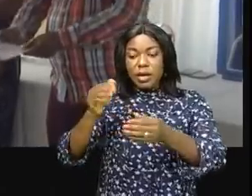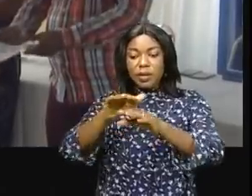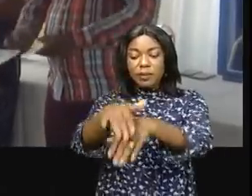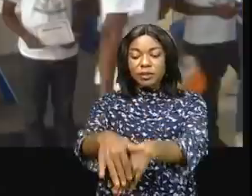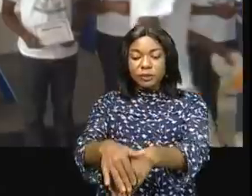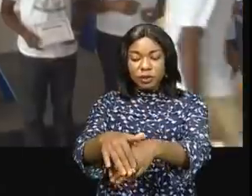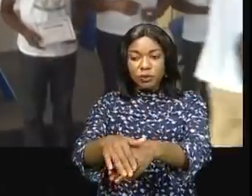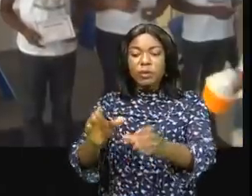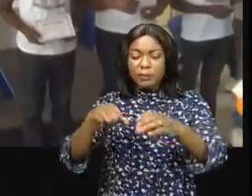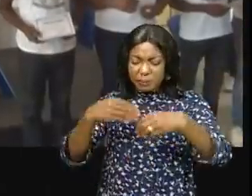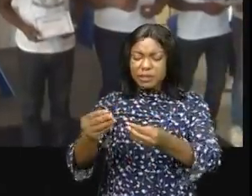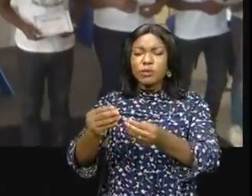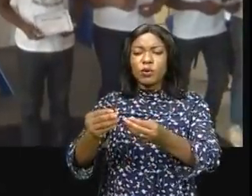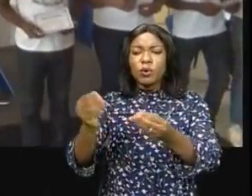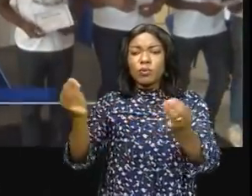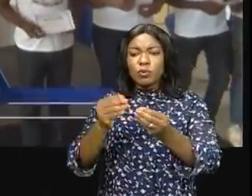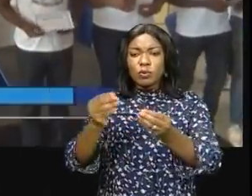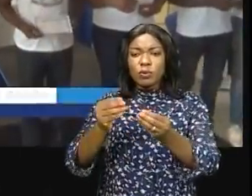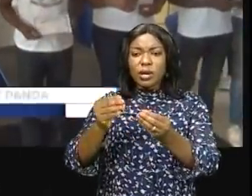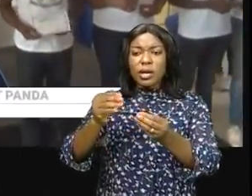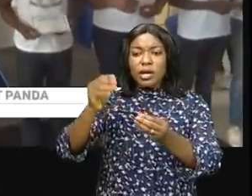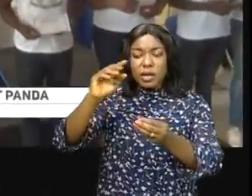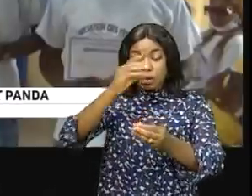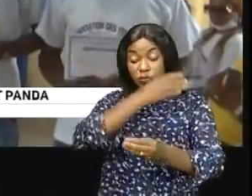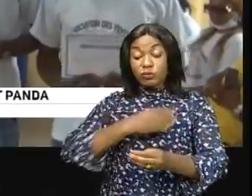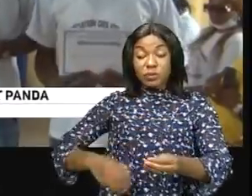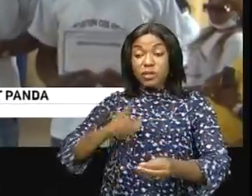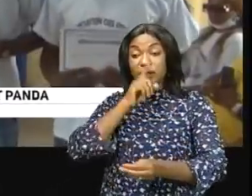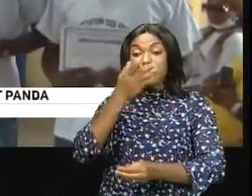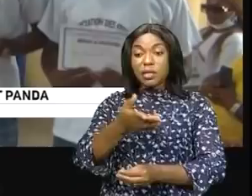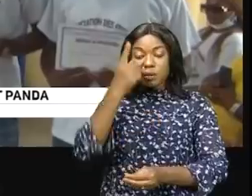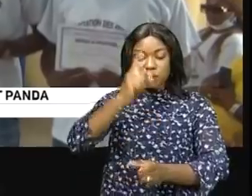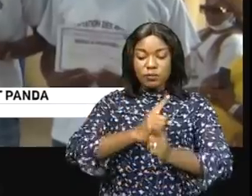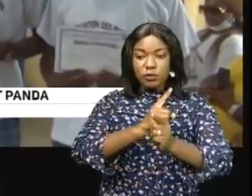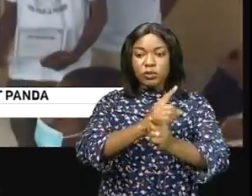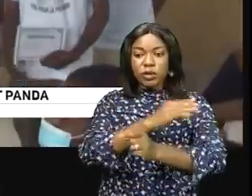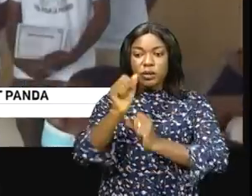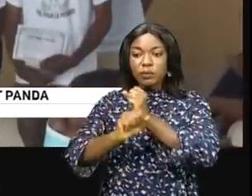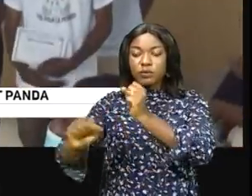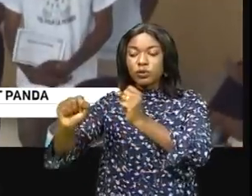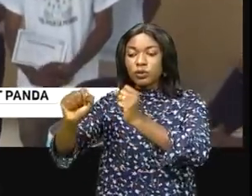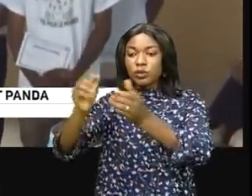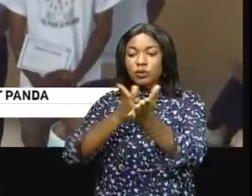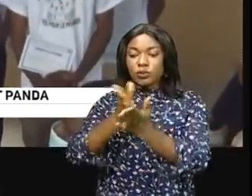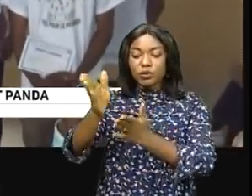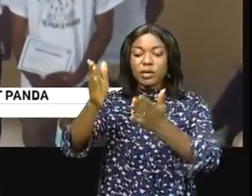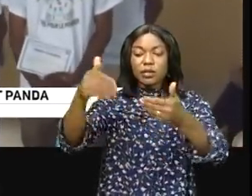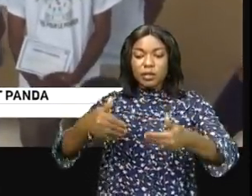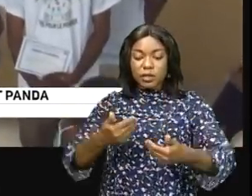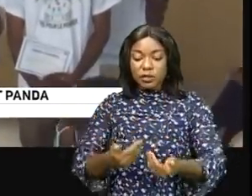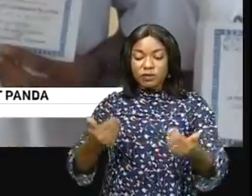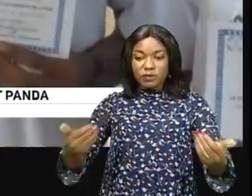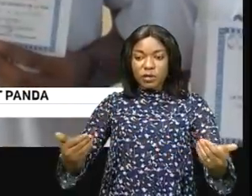l'EMBA. Il faut noter que ce projet vise la promotion et la protection des droits des enfants en faveur de membres de la communauté